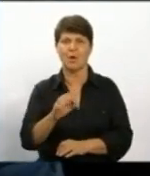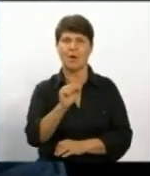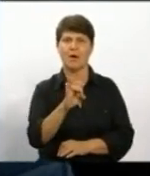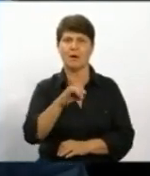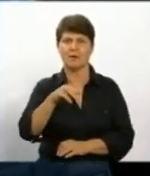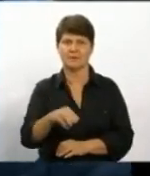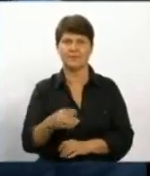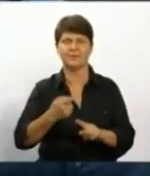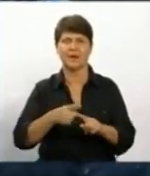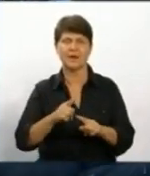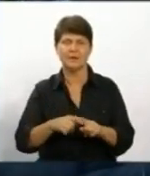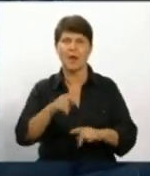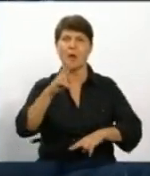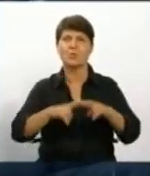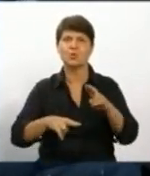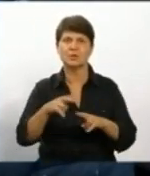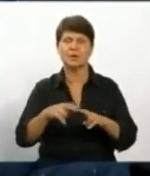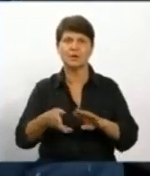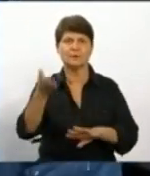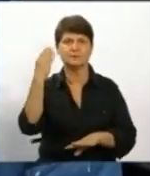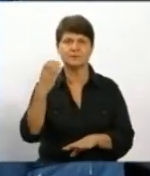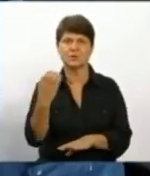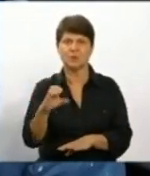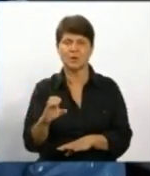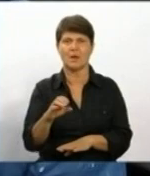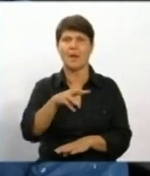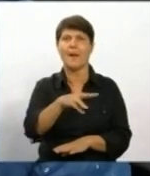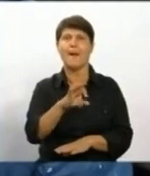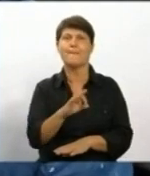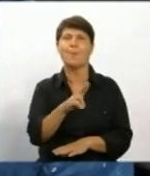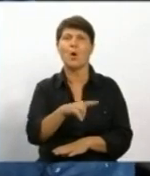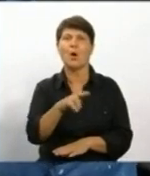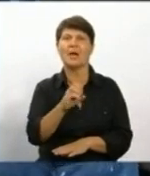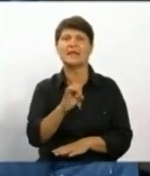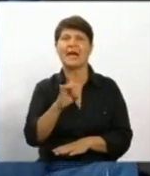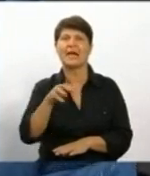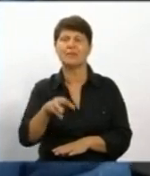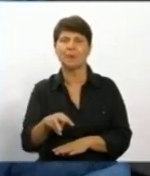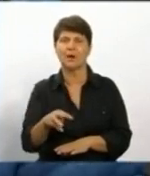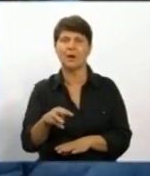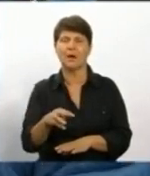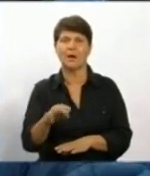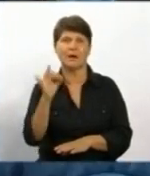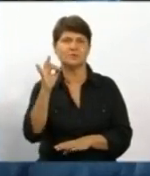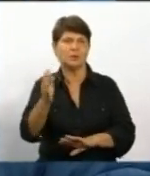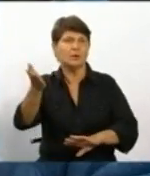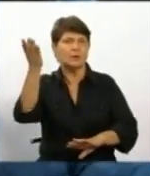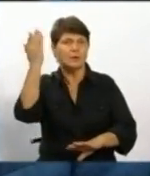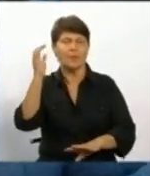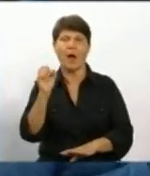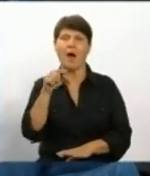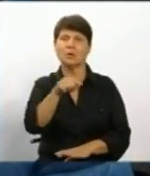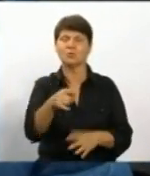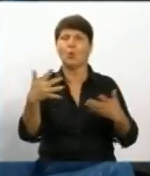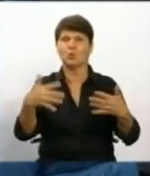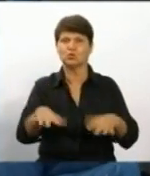сторіччя, побудована, якраз був модний стиль модерн в ту епоху, але торці вже були,